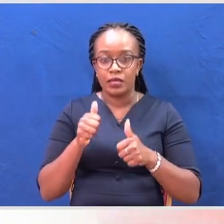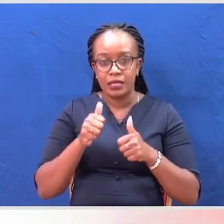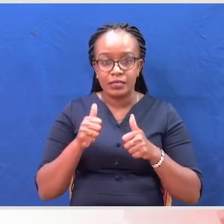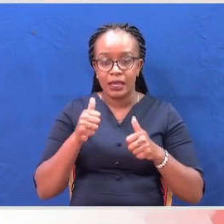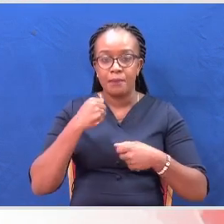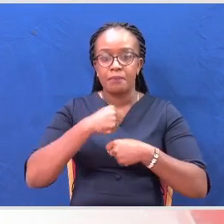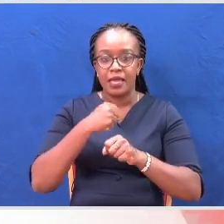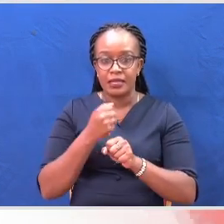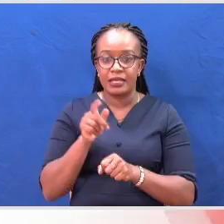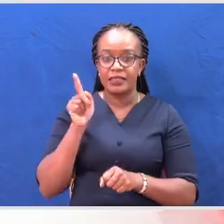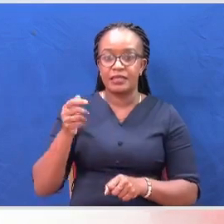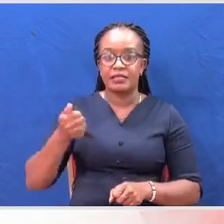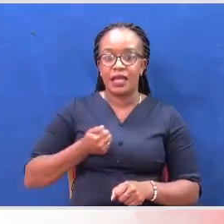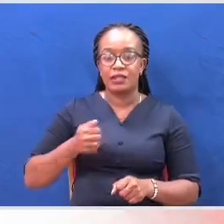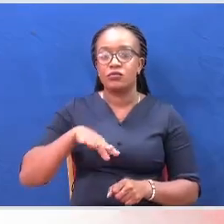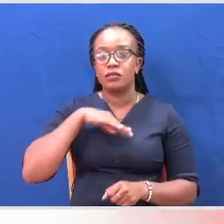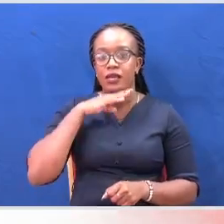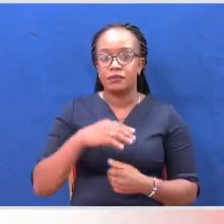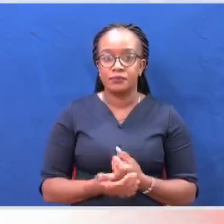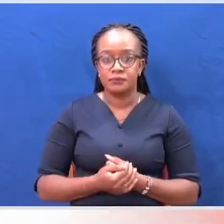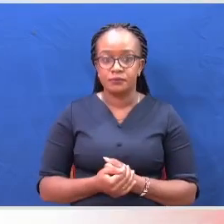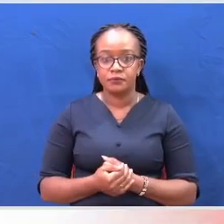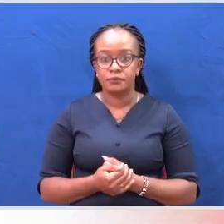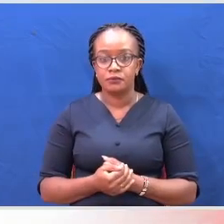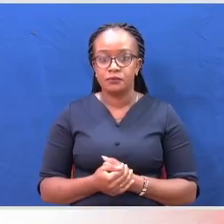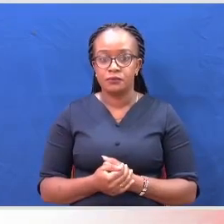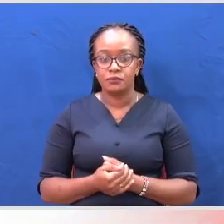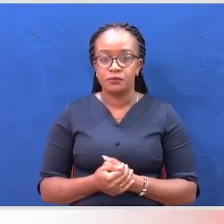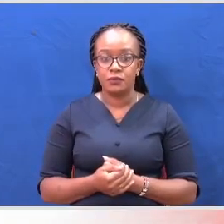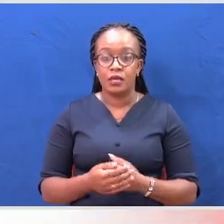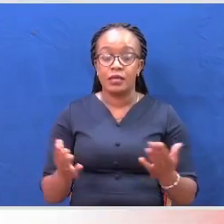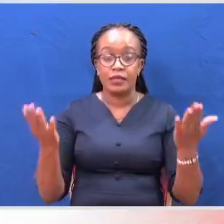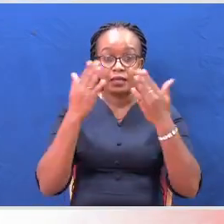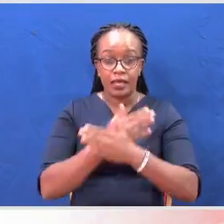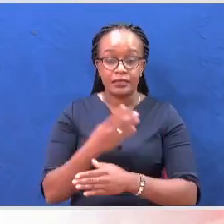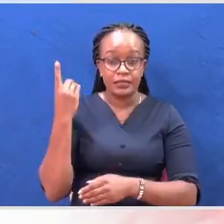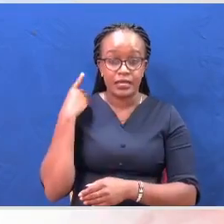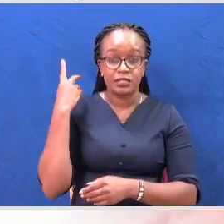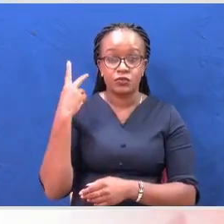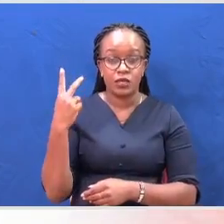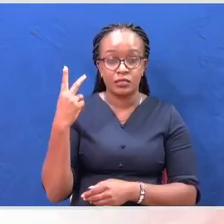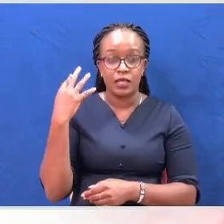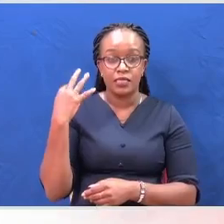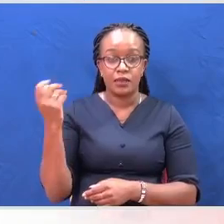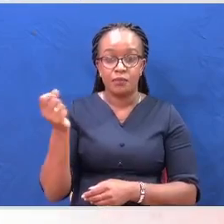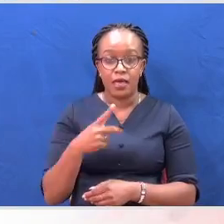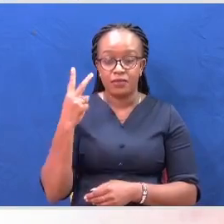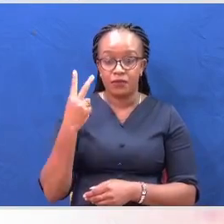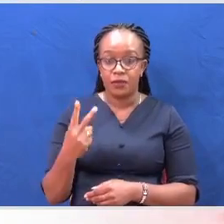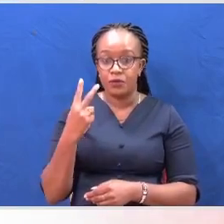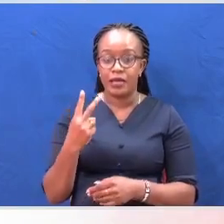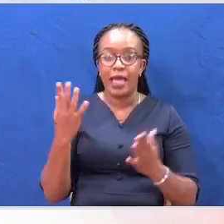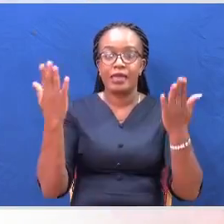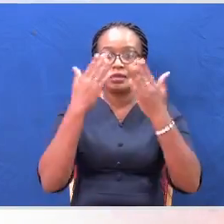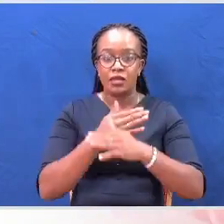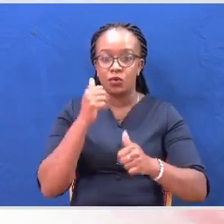lipelekea binte huyo kukataroho. Katika usiku wa tarehe ishirini na tatu februari, usiku ambayo